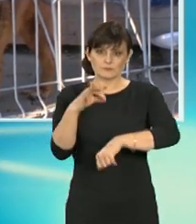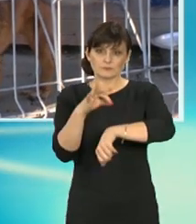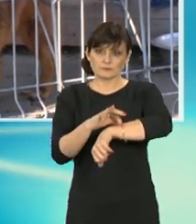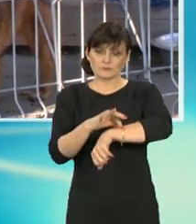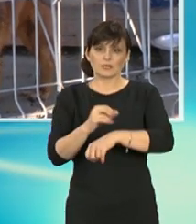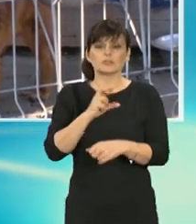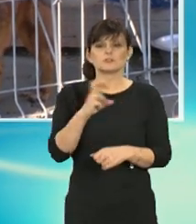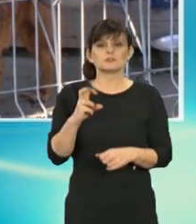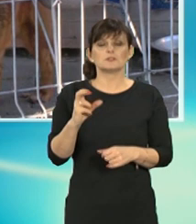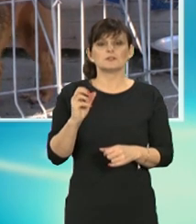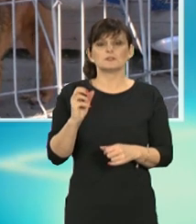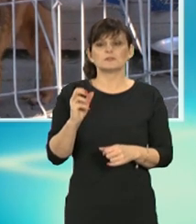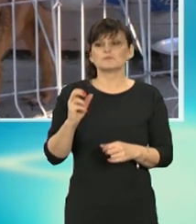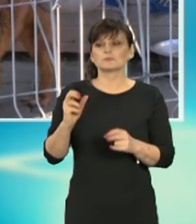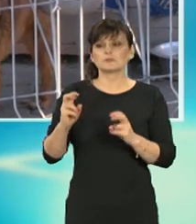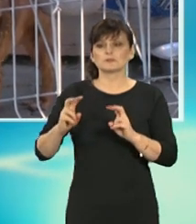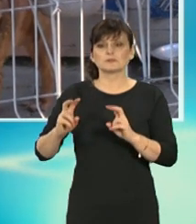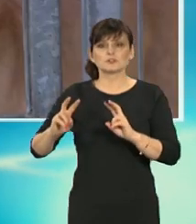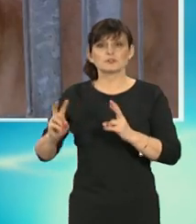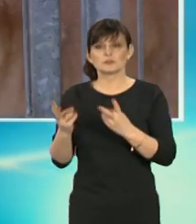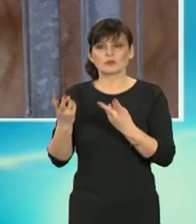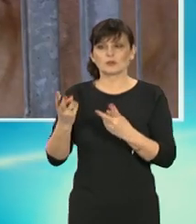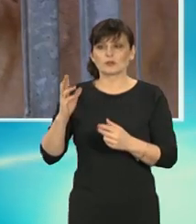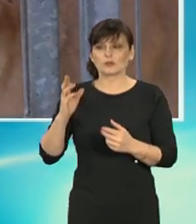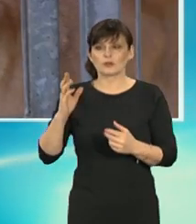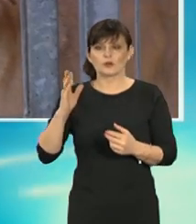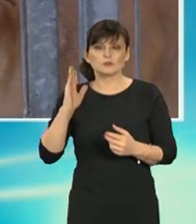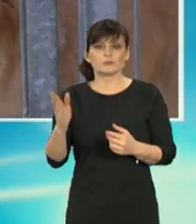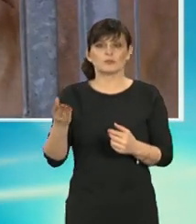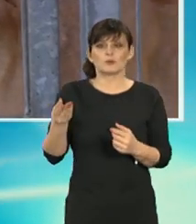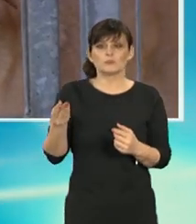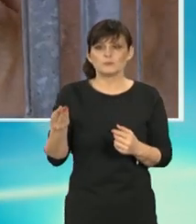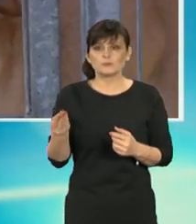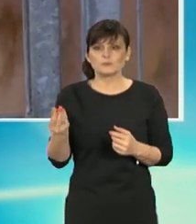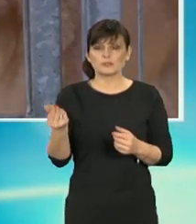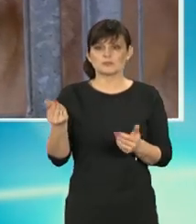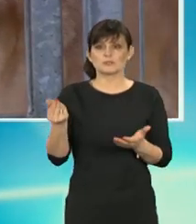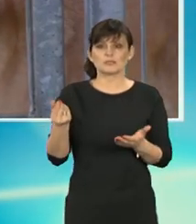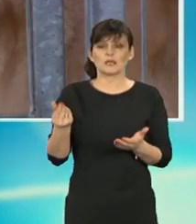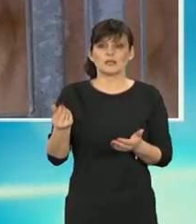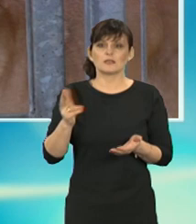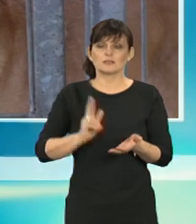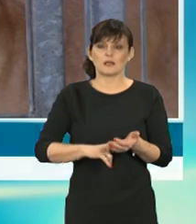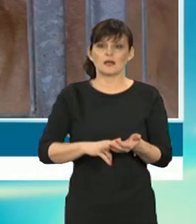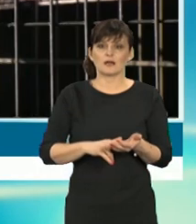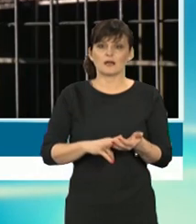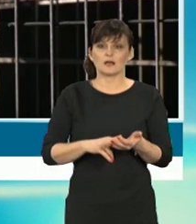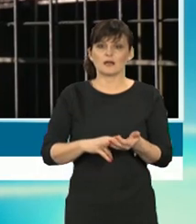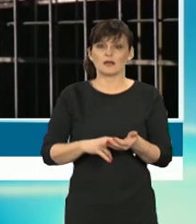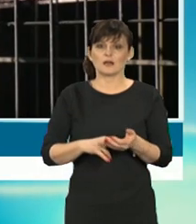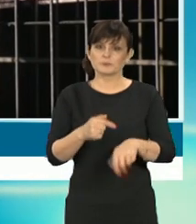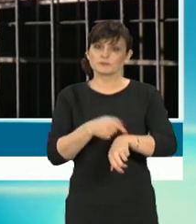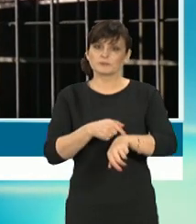czy zostałyby skąd zostałyby środki finansowe na